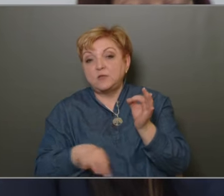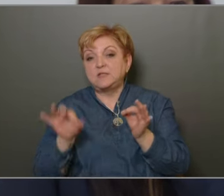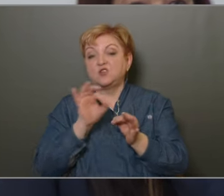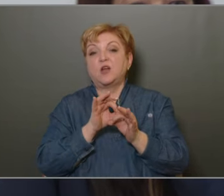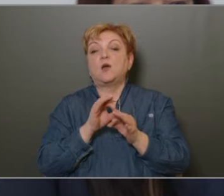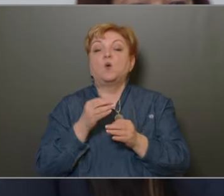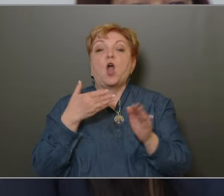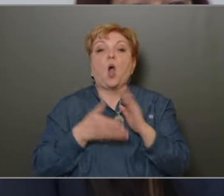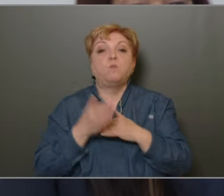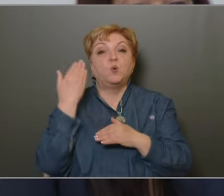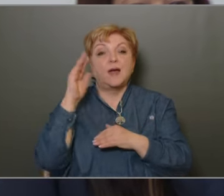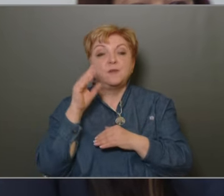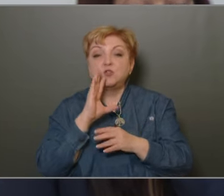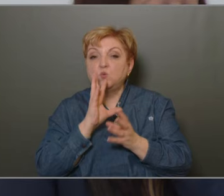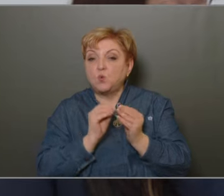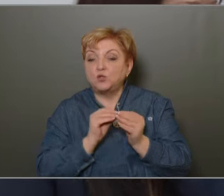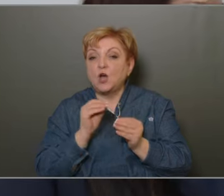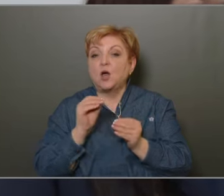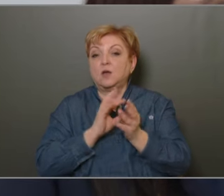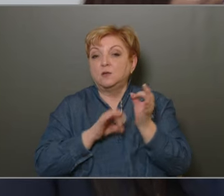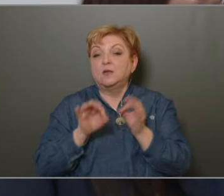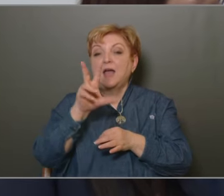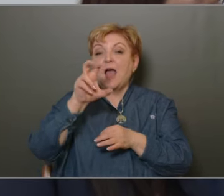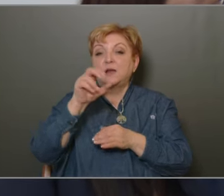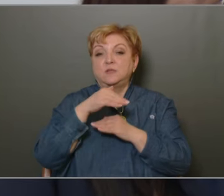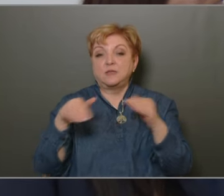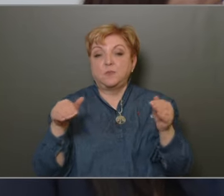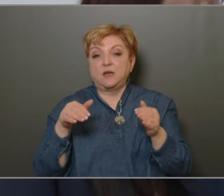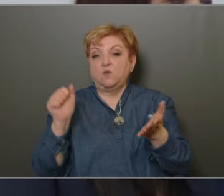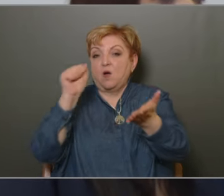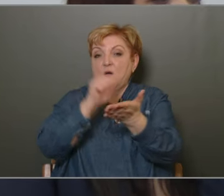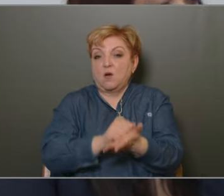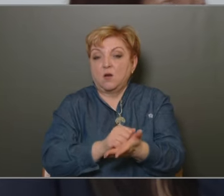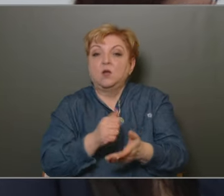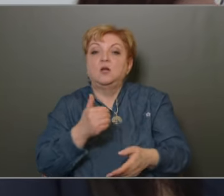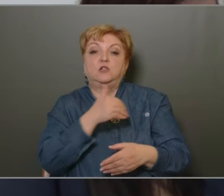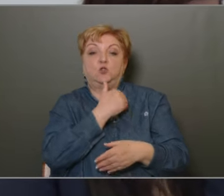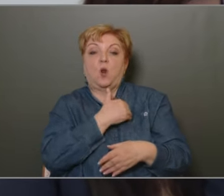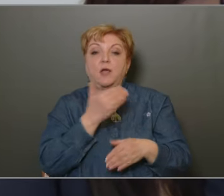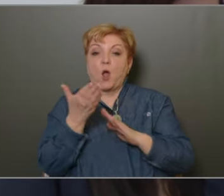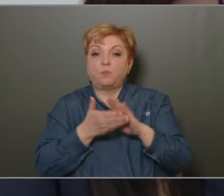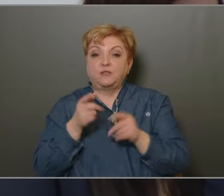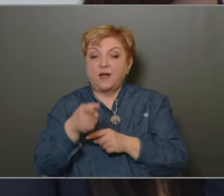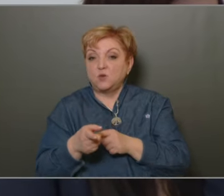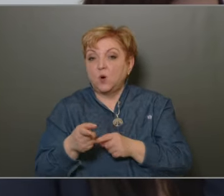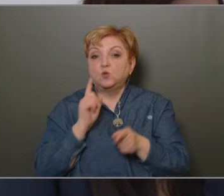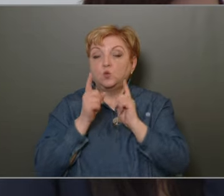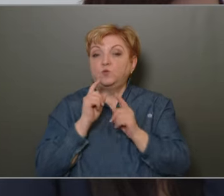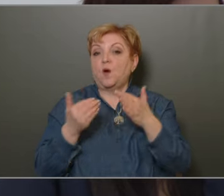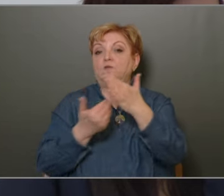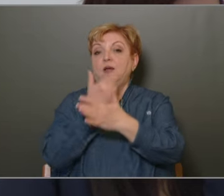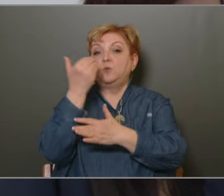mindösszesen, ahogy alpolgármester úr is mondta, 300 millió forinttal támogatta az iskolai alapítványokat, az udvar felújítási